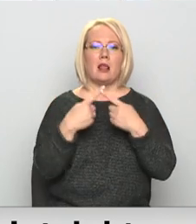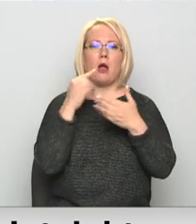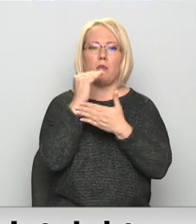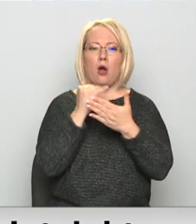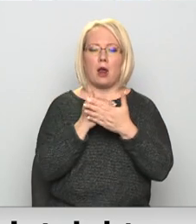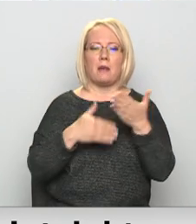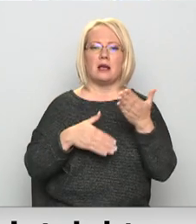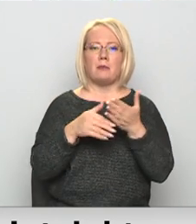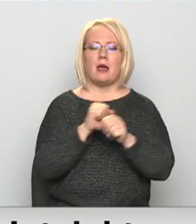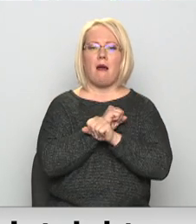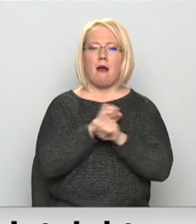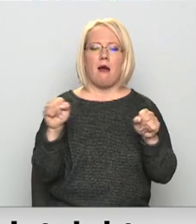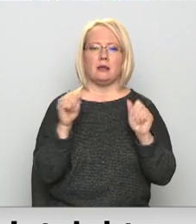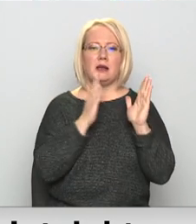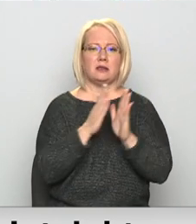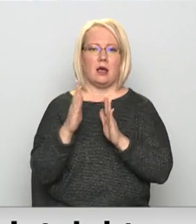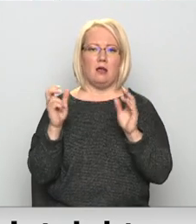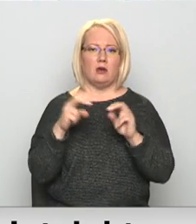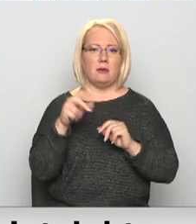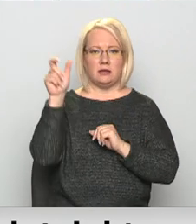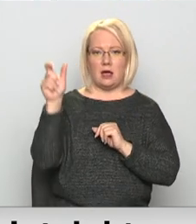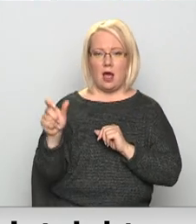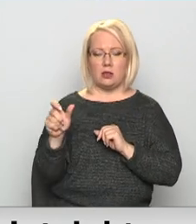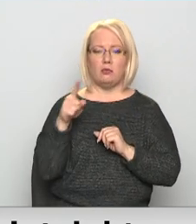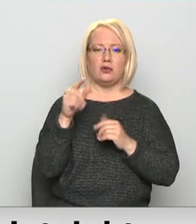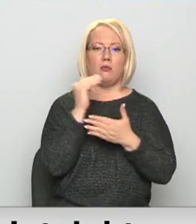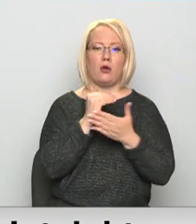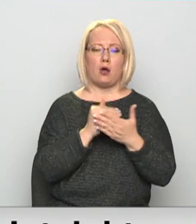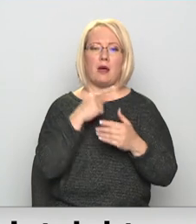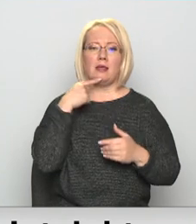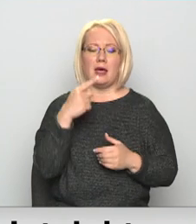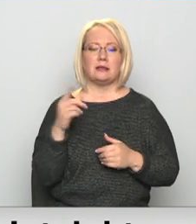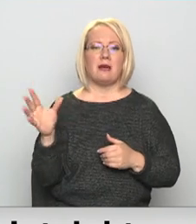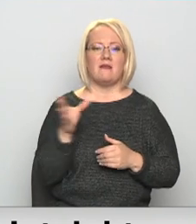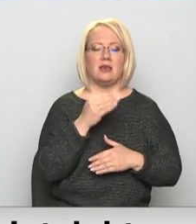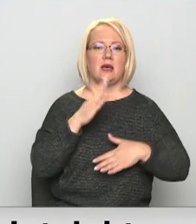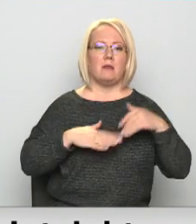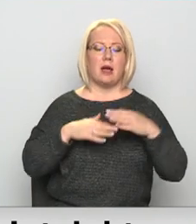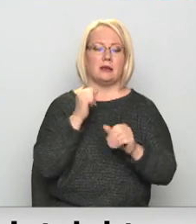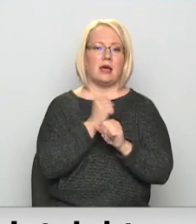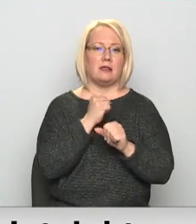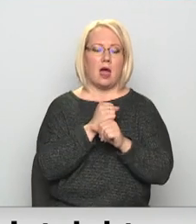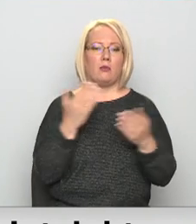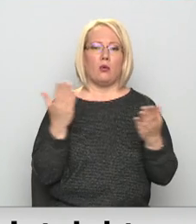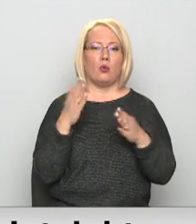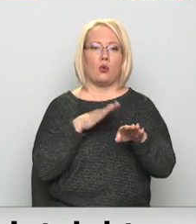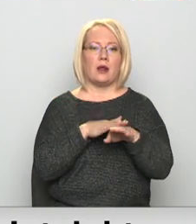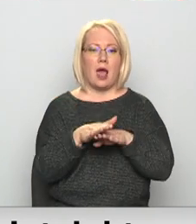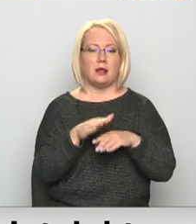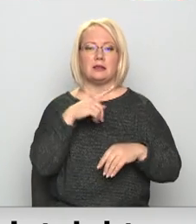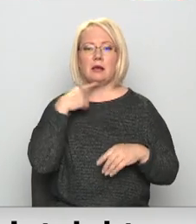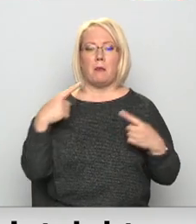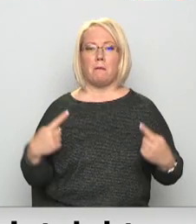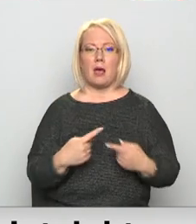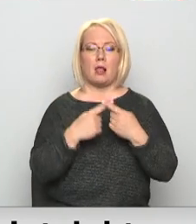ātri sagatavotu speciālistus. Mums ir uzsvars programmā, ka visi praktiskie darbiņi, ko viņi realizēs, mēs vēlamies viņus pielāgot